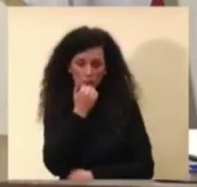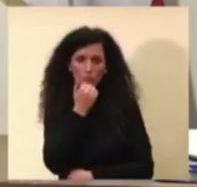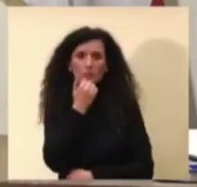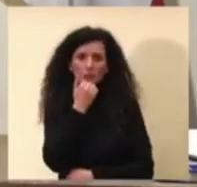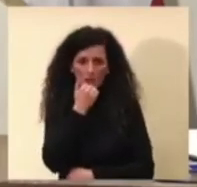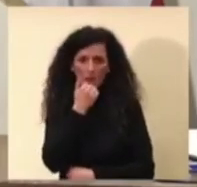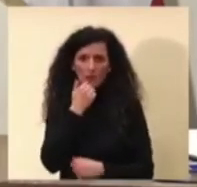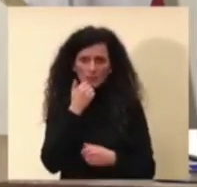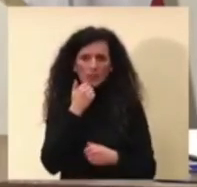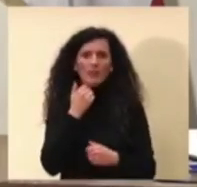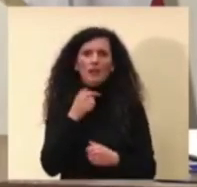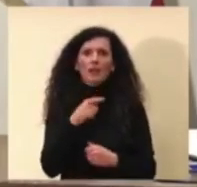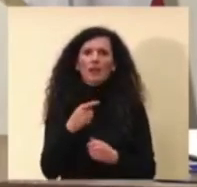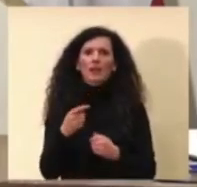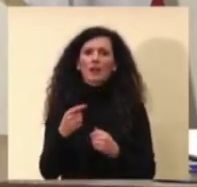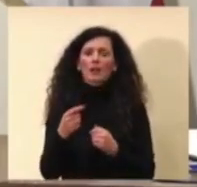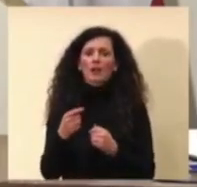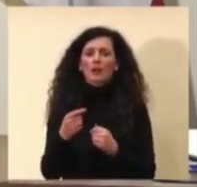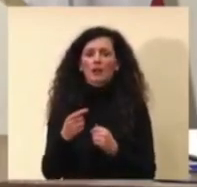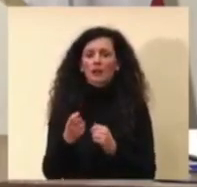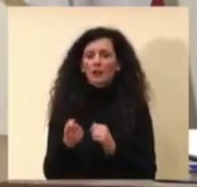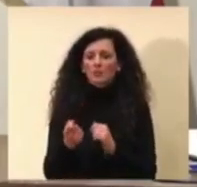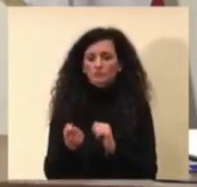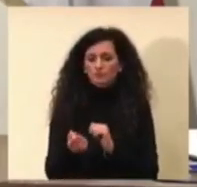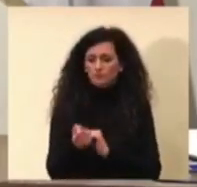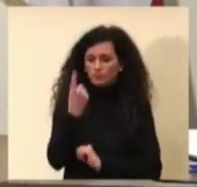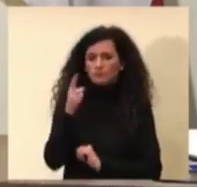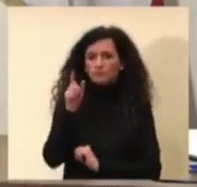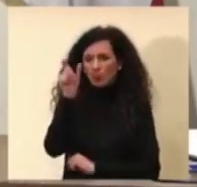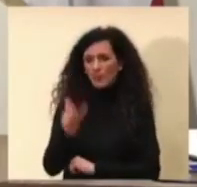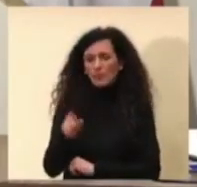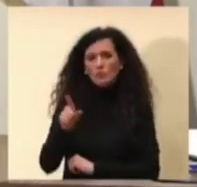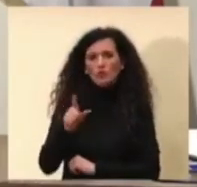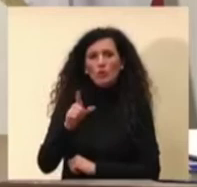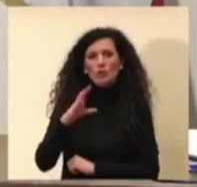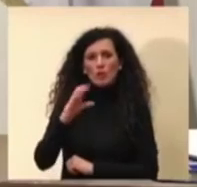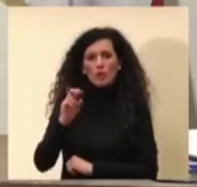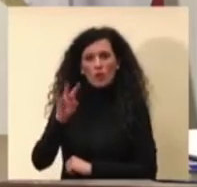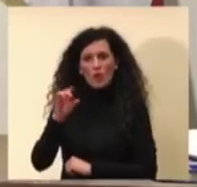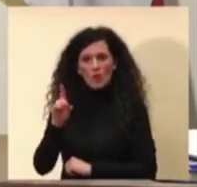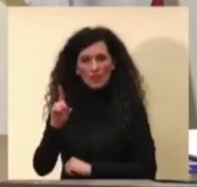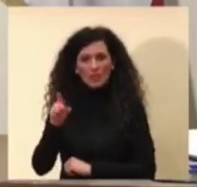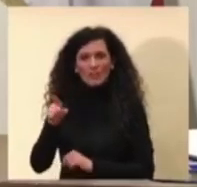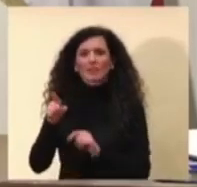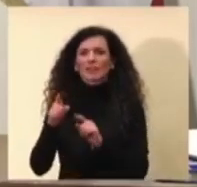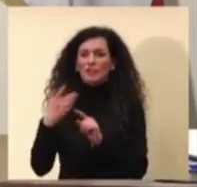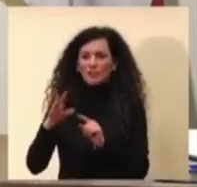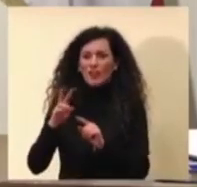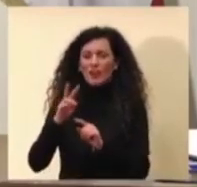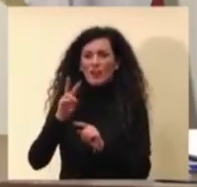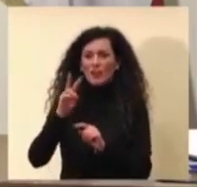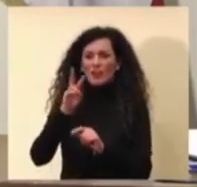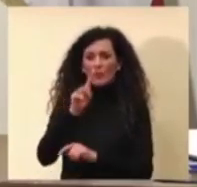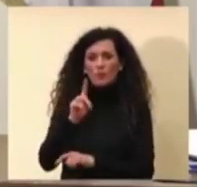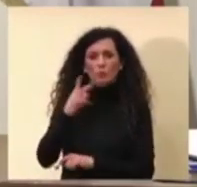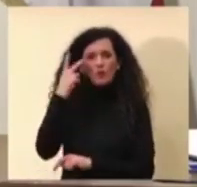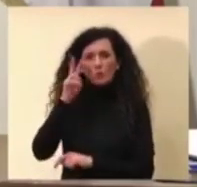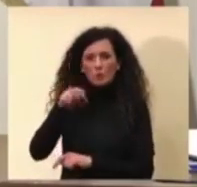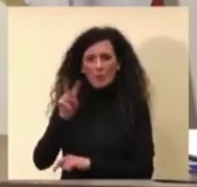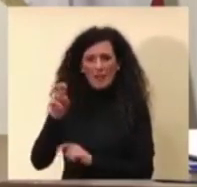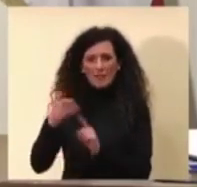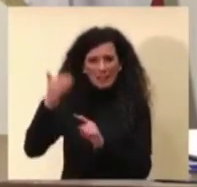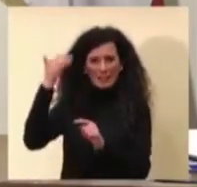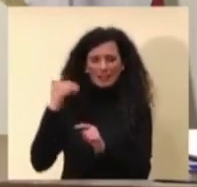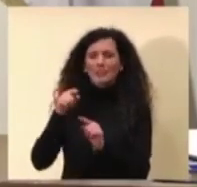erano solo due mesi che questo virus si sapeva che circolava direttamente in Cina nel giro di un anno abbiamo